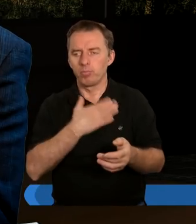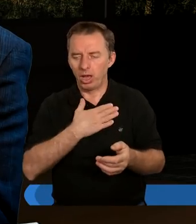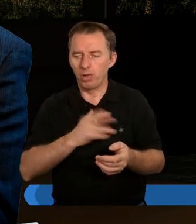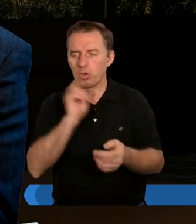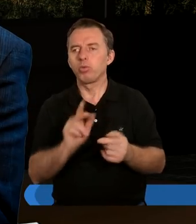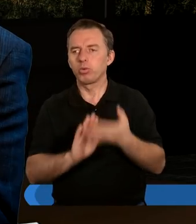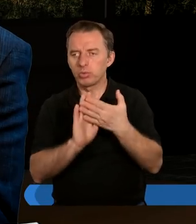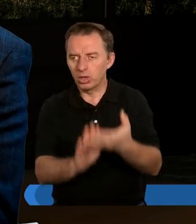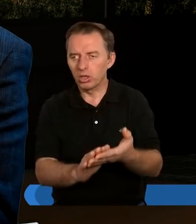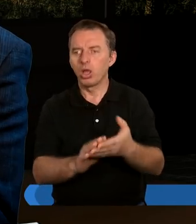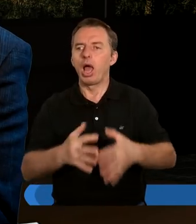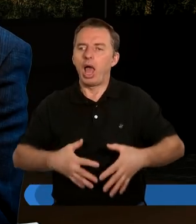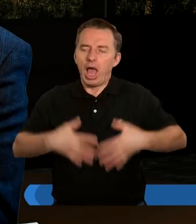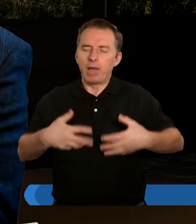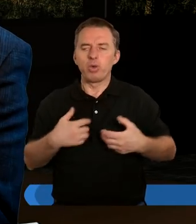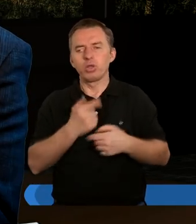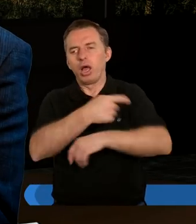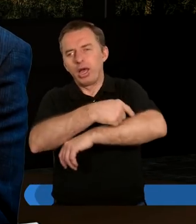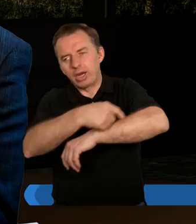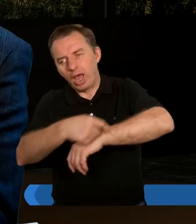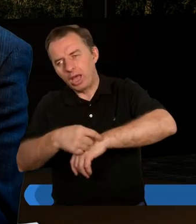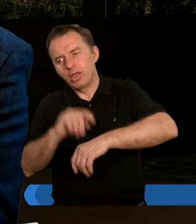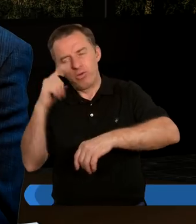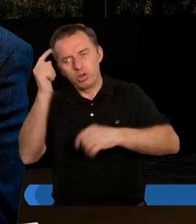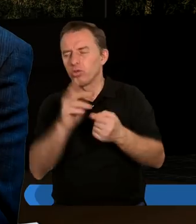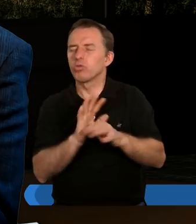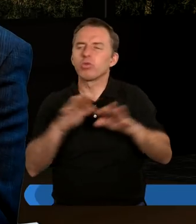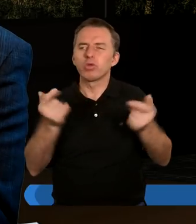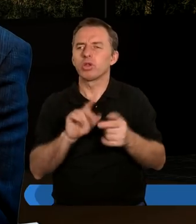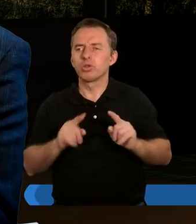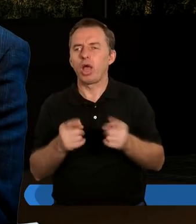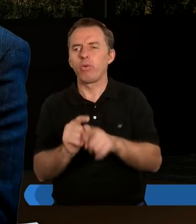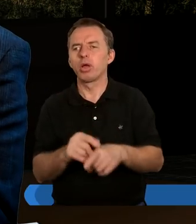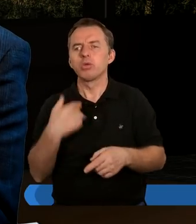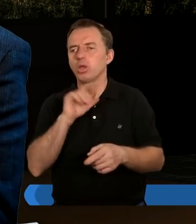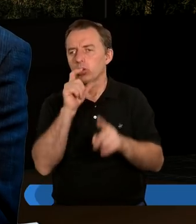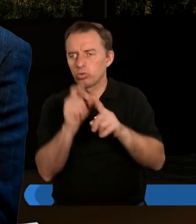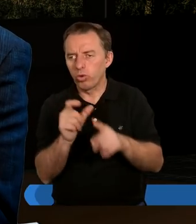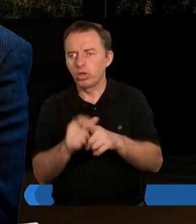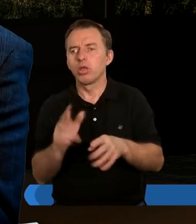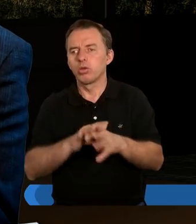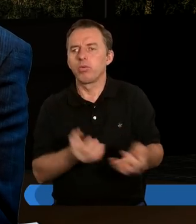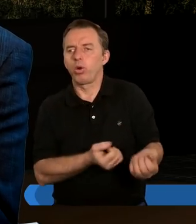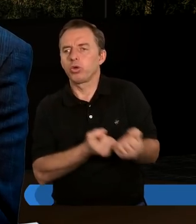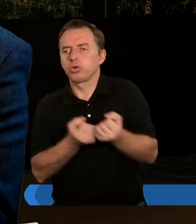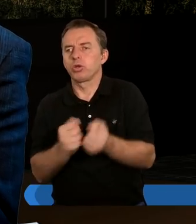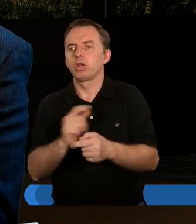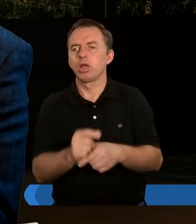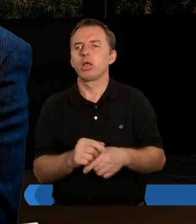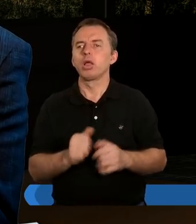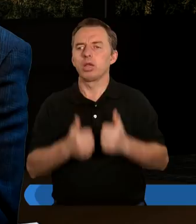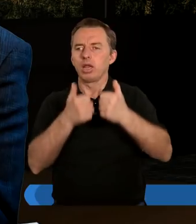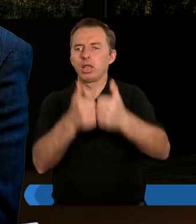mam komuś coś przebaczyć, są emocje, są urazy, są wyobraźnia działa, ktoś szepnie jeszcze takie słowo, które podtrzyma mnie w takim